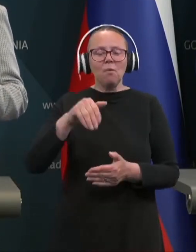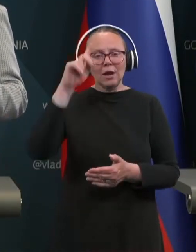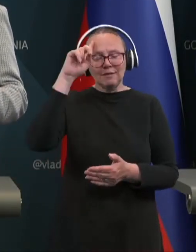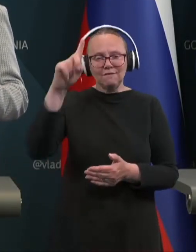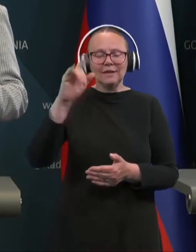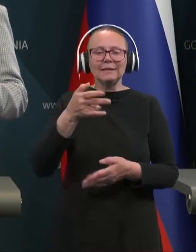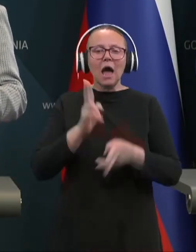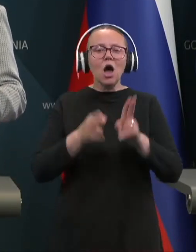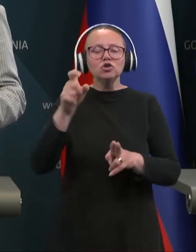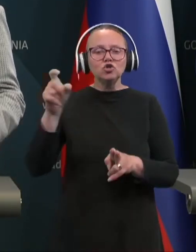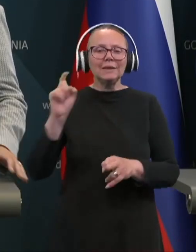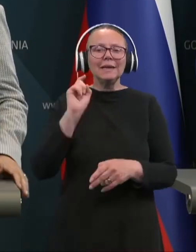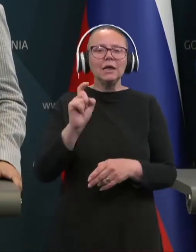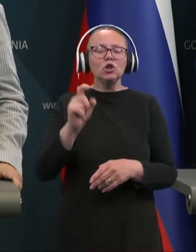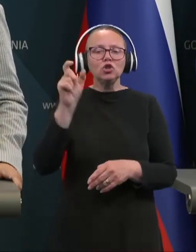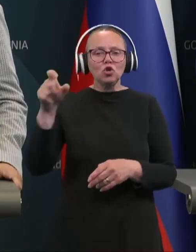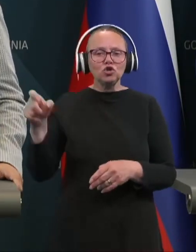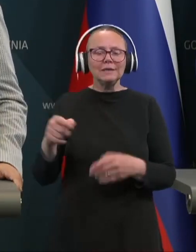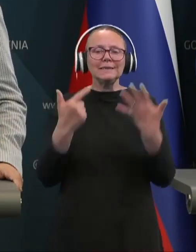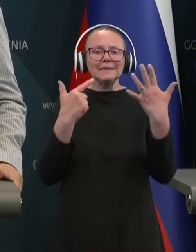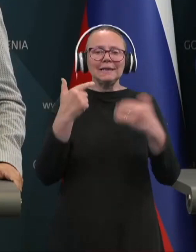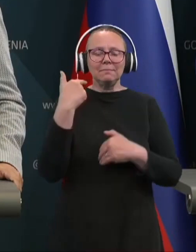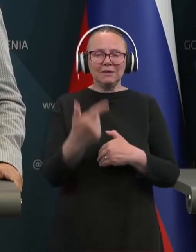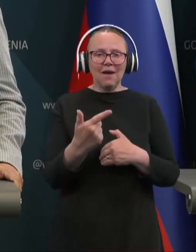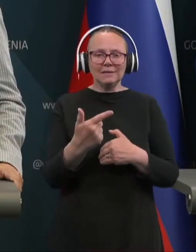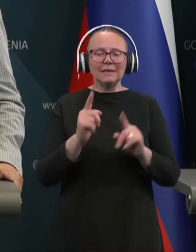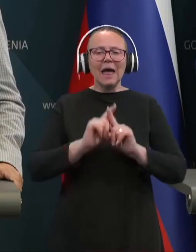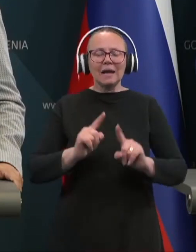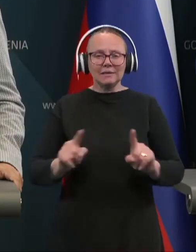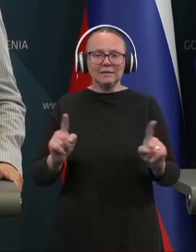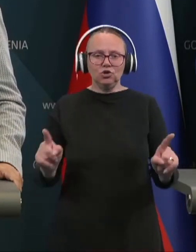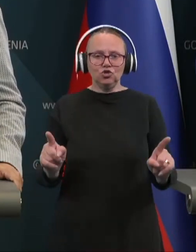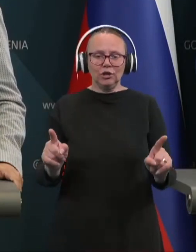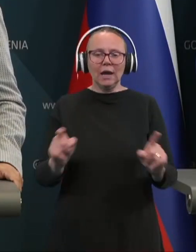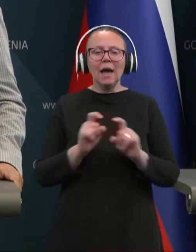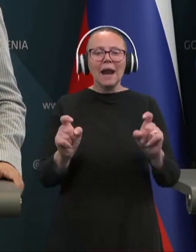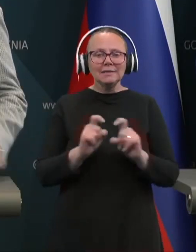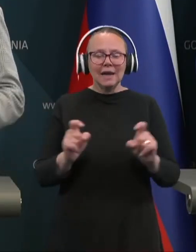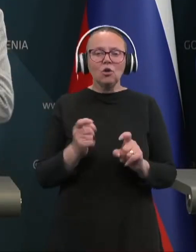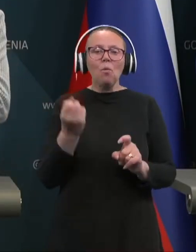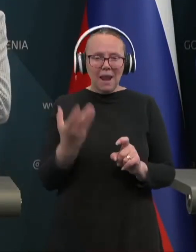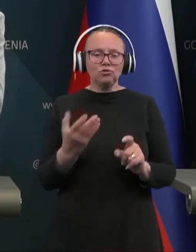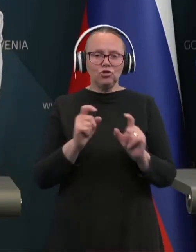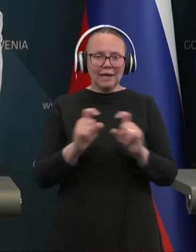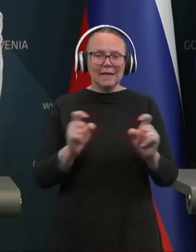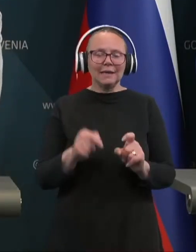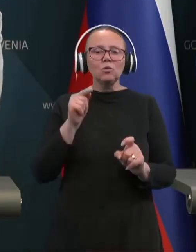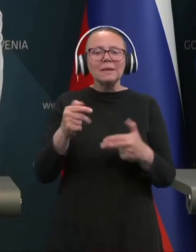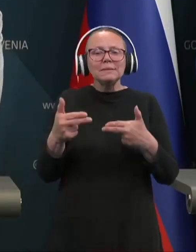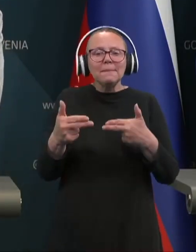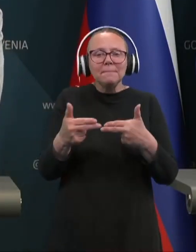vedeti, da sodniki in tožilci je 27 različnih razredov, plačnih razredov, iz tem se